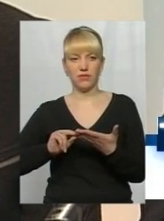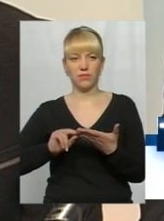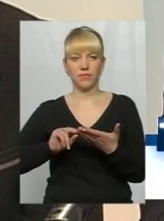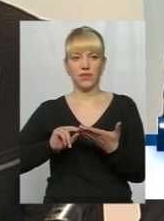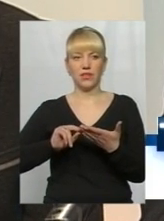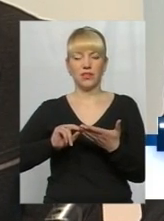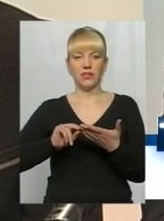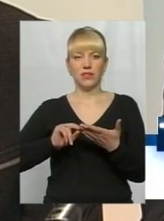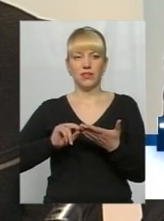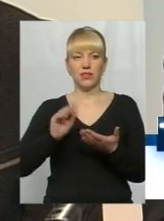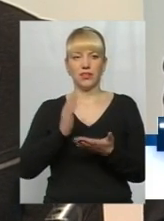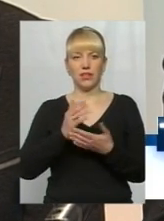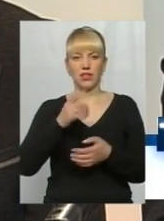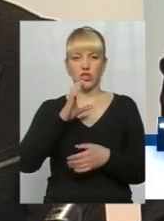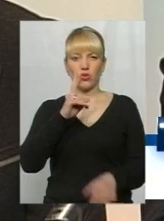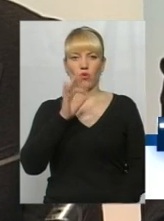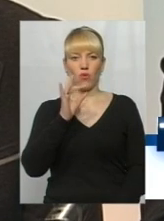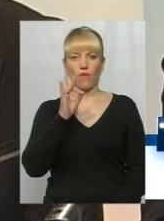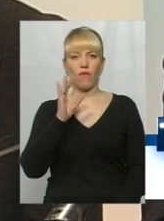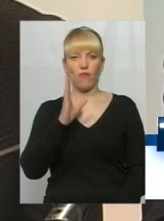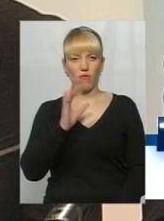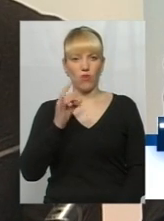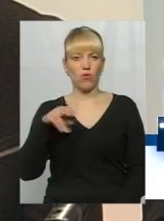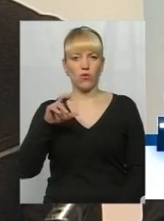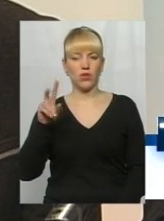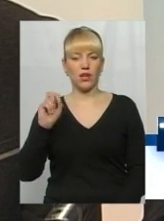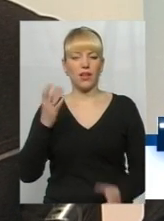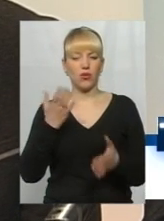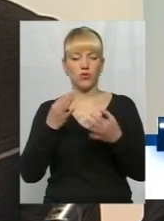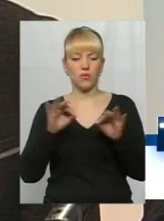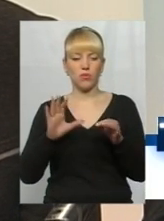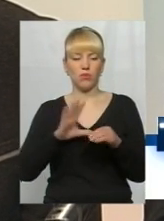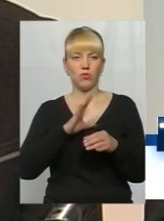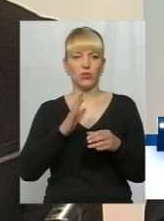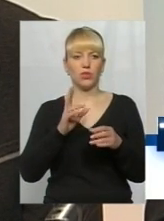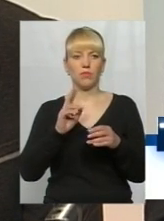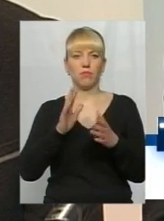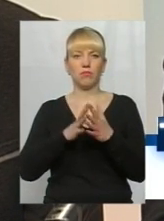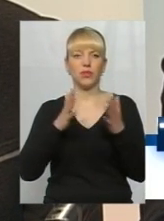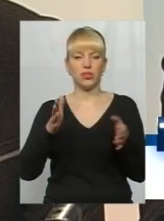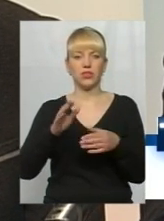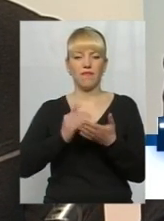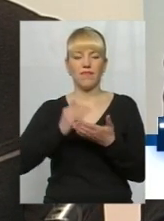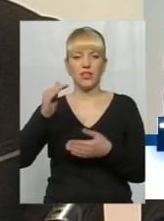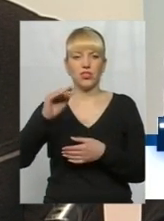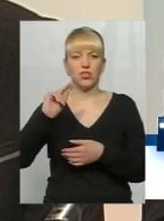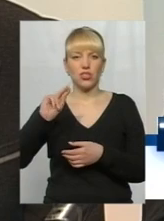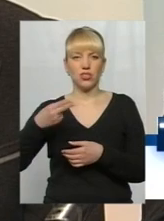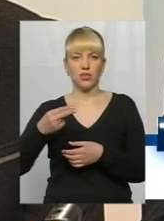той самий Григорійського рода, зрештою, для якого свобода було щось набагато вище за